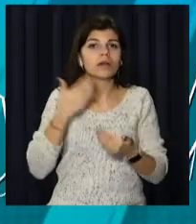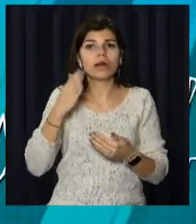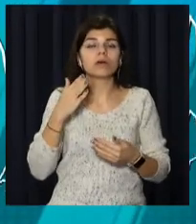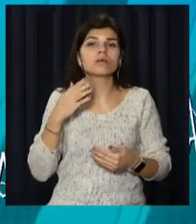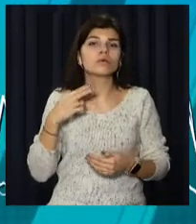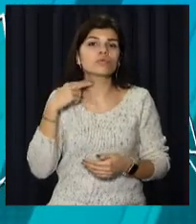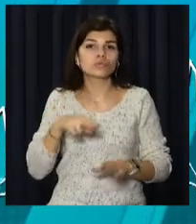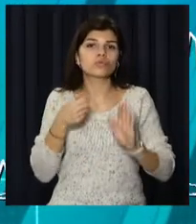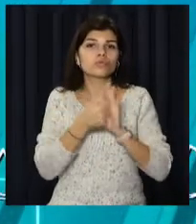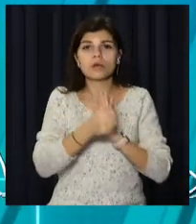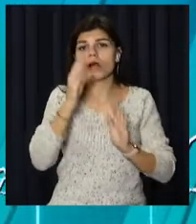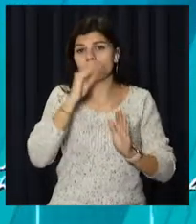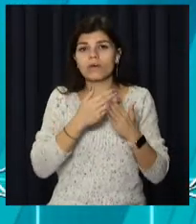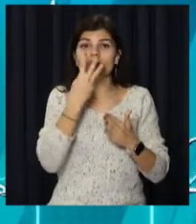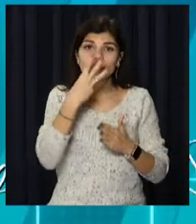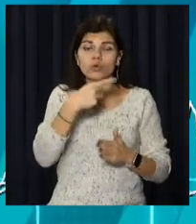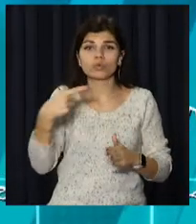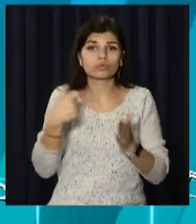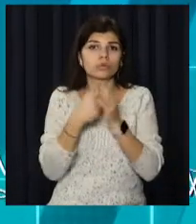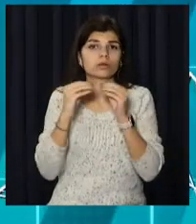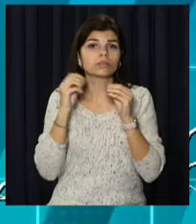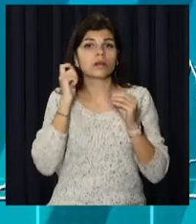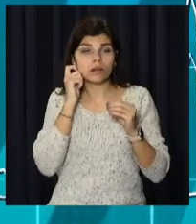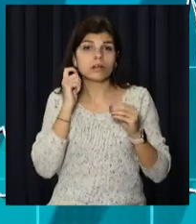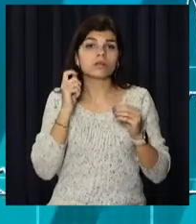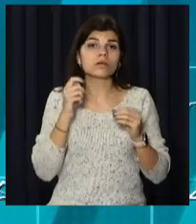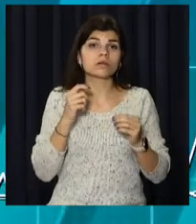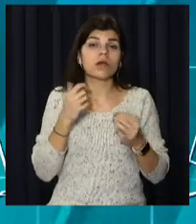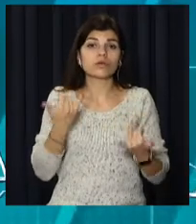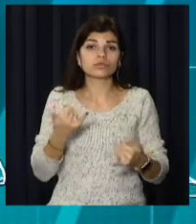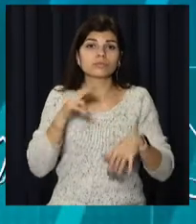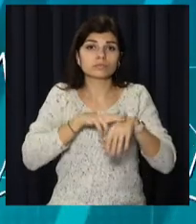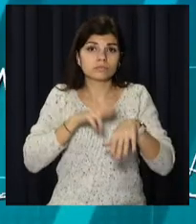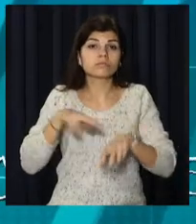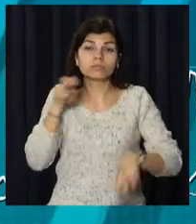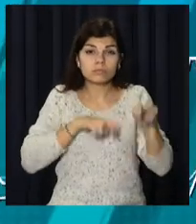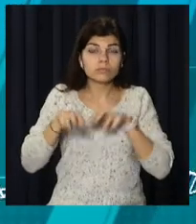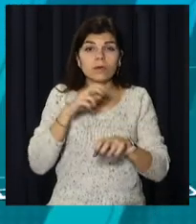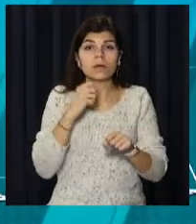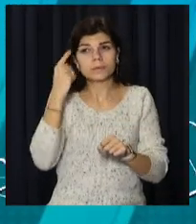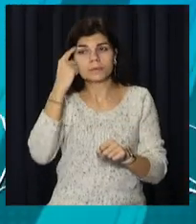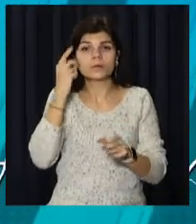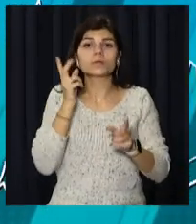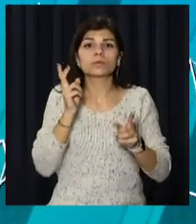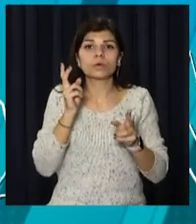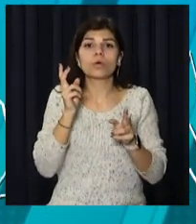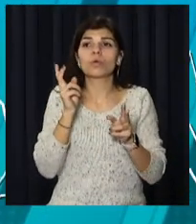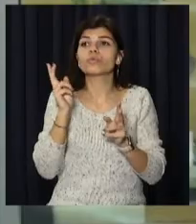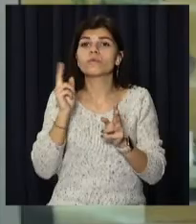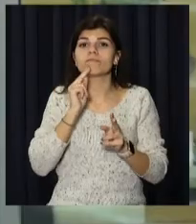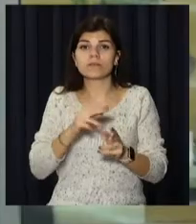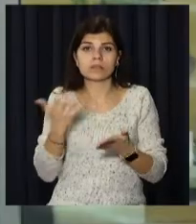позбавлення волі від 3 до 10 років. Наразі правоохоронці працюють над тим, аби встановити всі обставини.